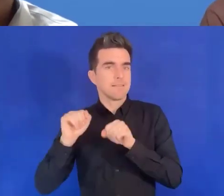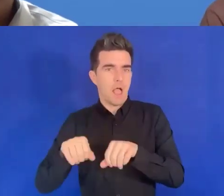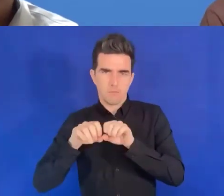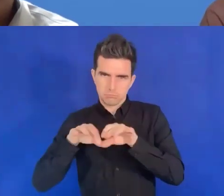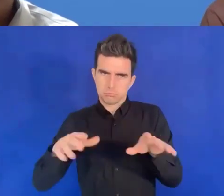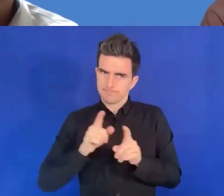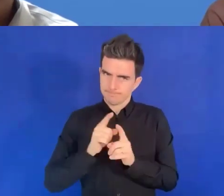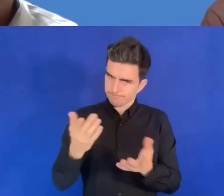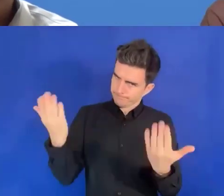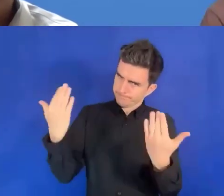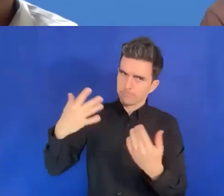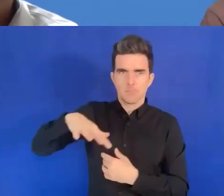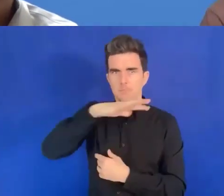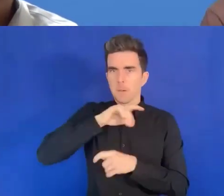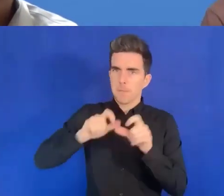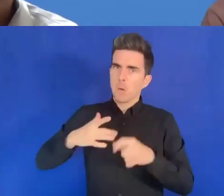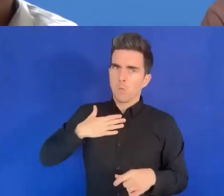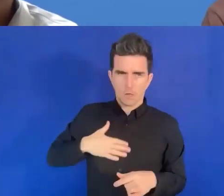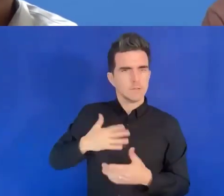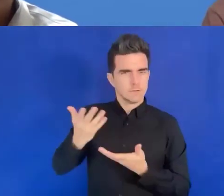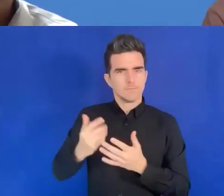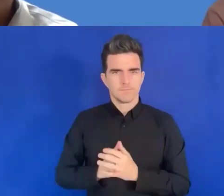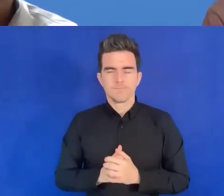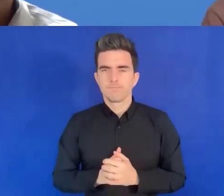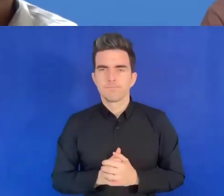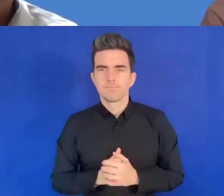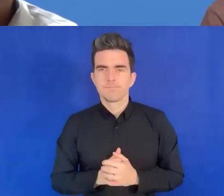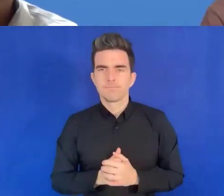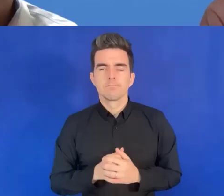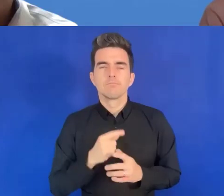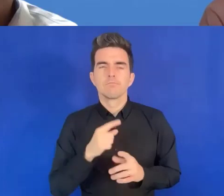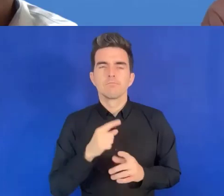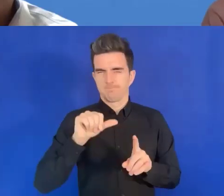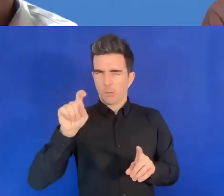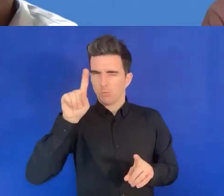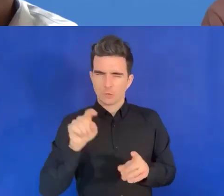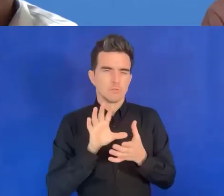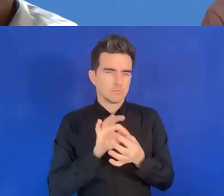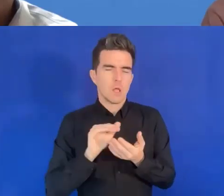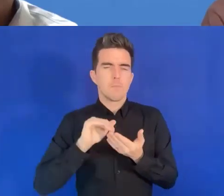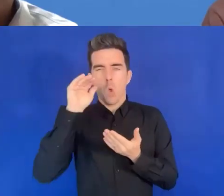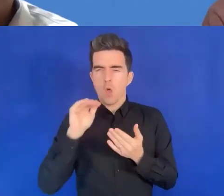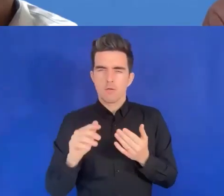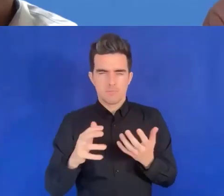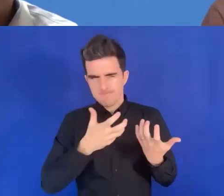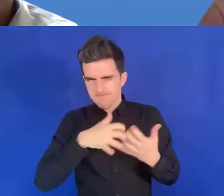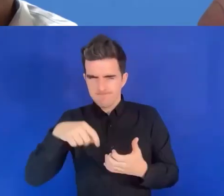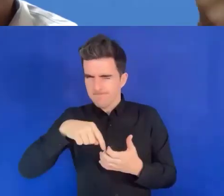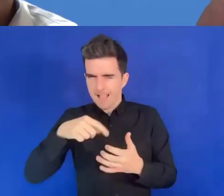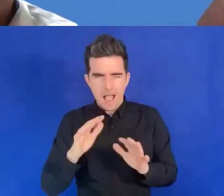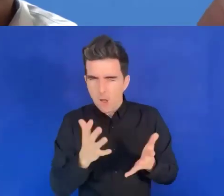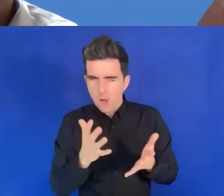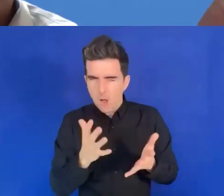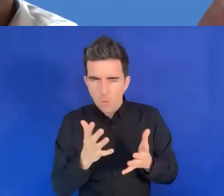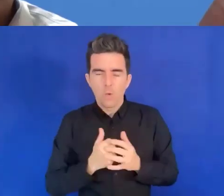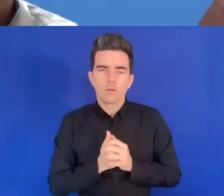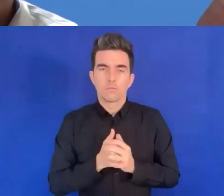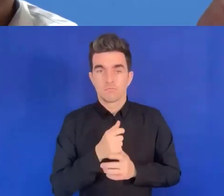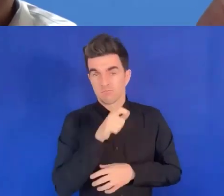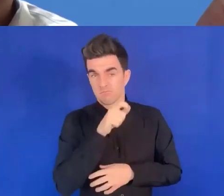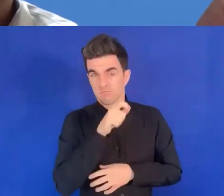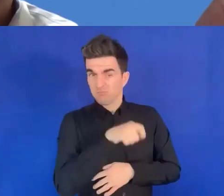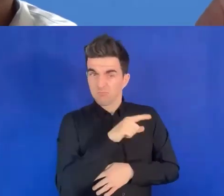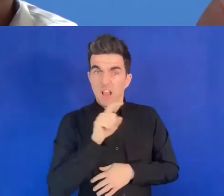question est un peu technique. Un participant demande qu'avec la notation, il pourrait y avoir les cas où certaines